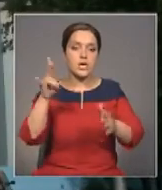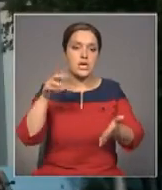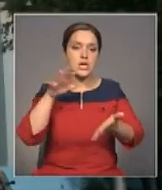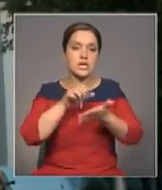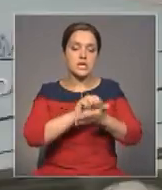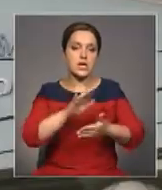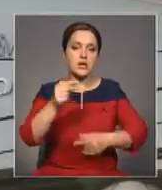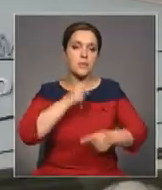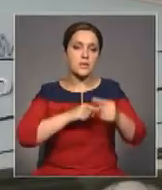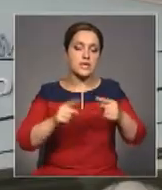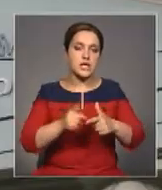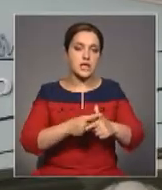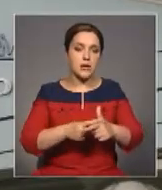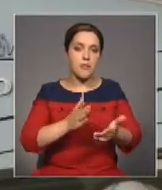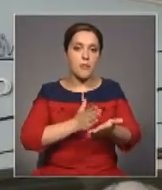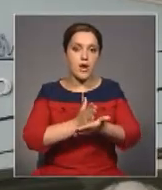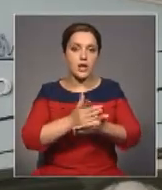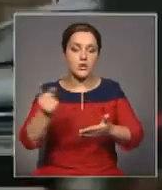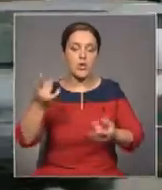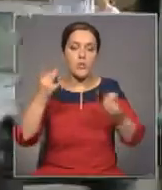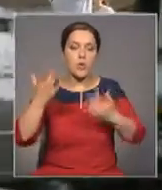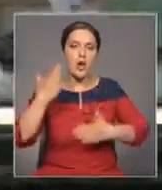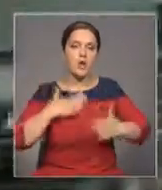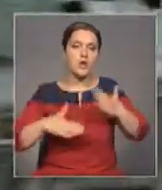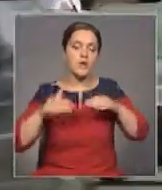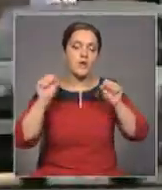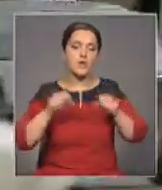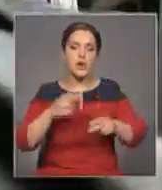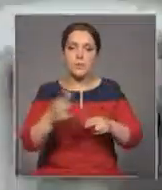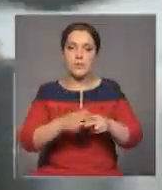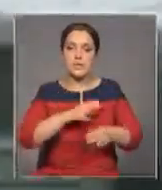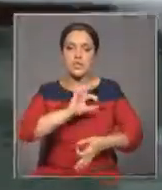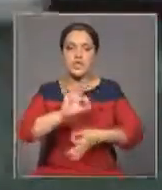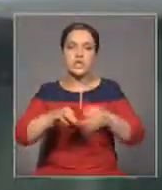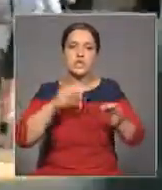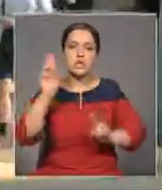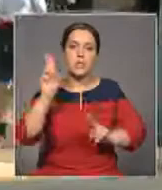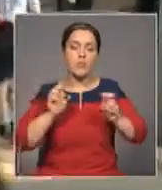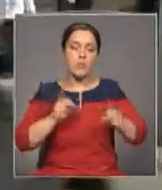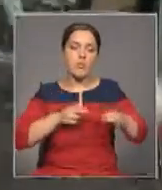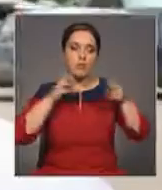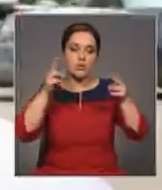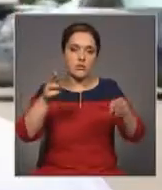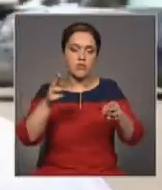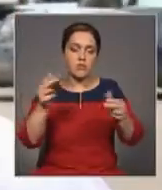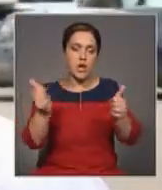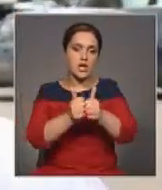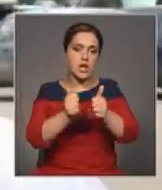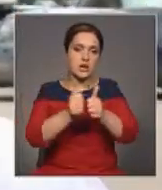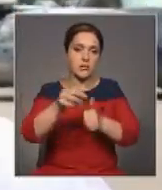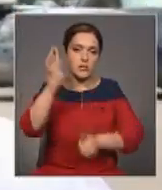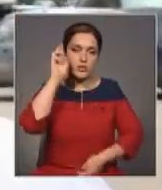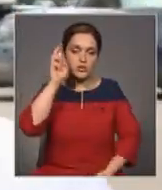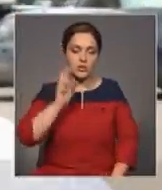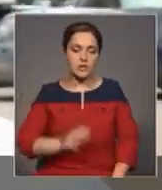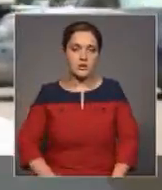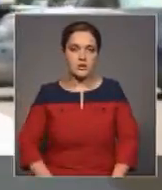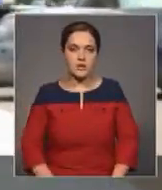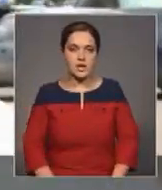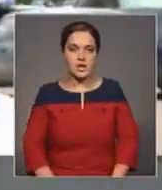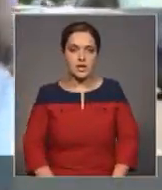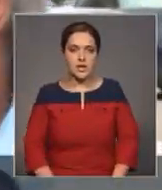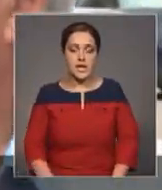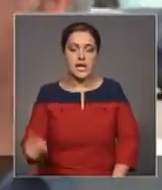или политике. Большинство из них просто рады возможности без лишних процедур ездить в соседние страны. Евразийский экономический союз между